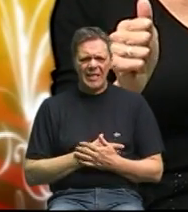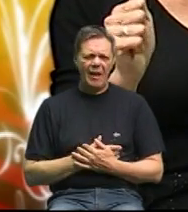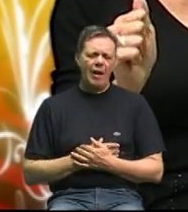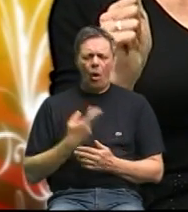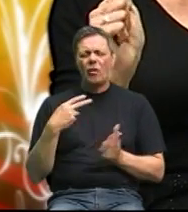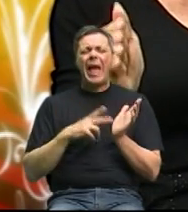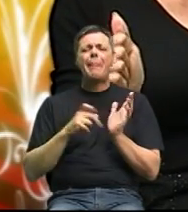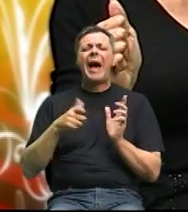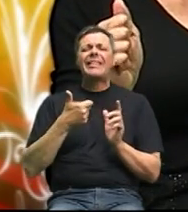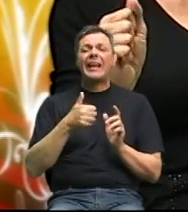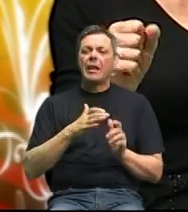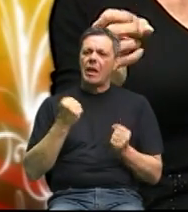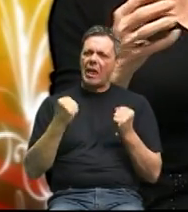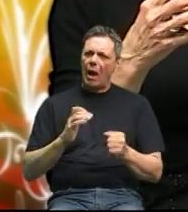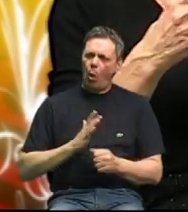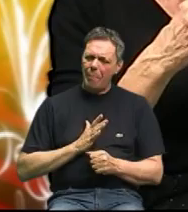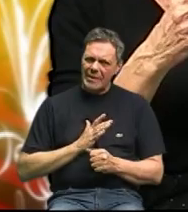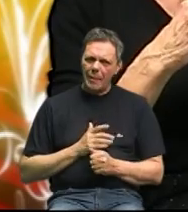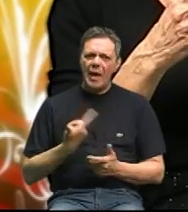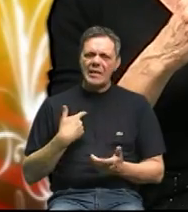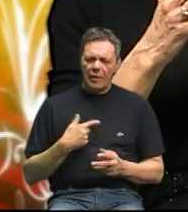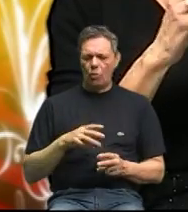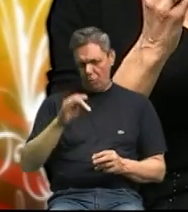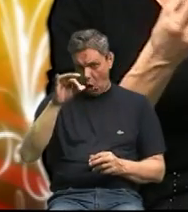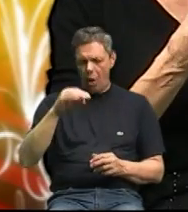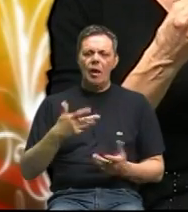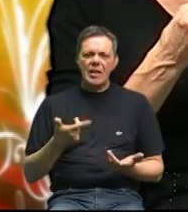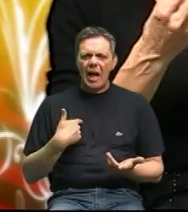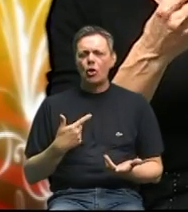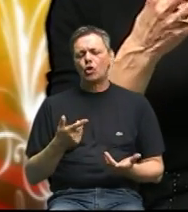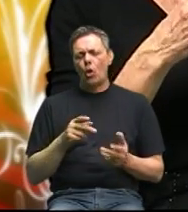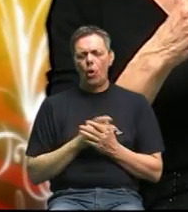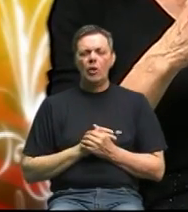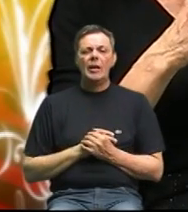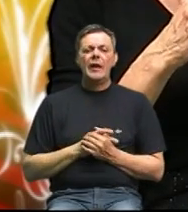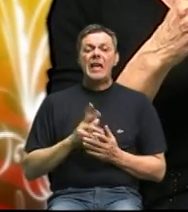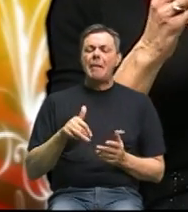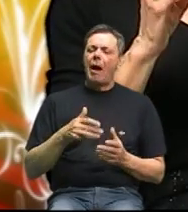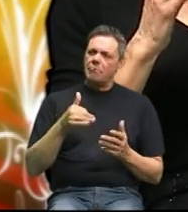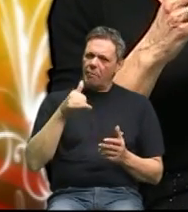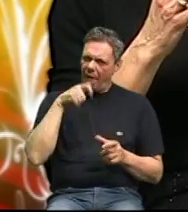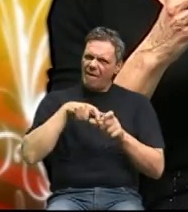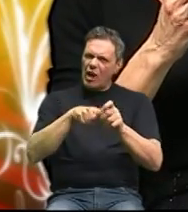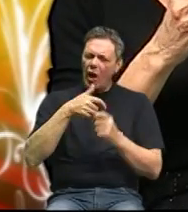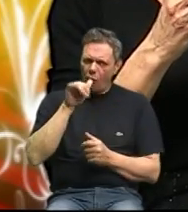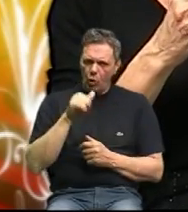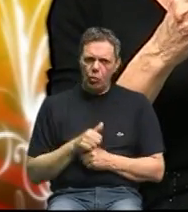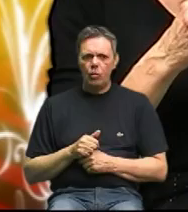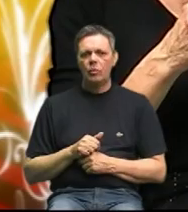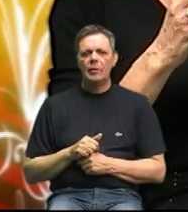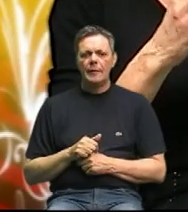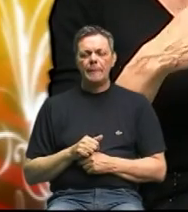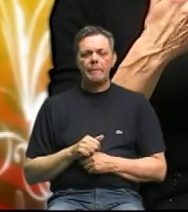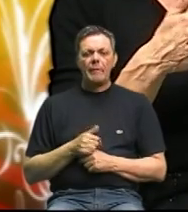je jaka opasan zbog toga što sadrži meždu čelijama vodu i tlak meždu